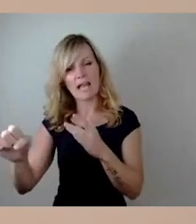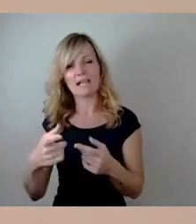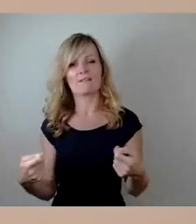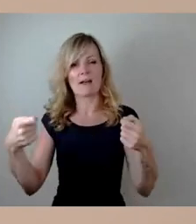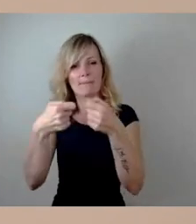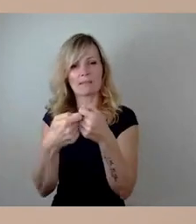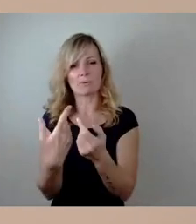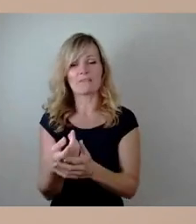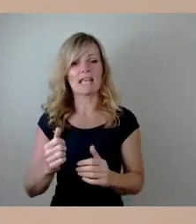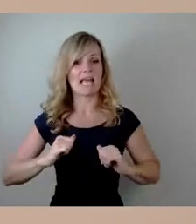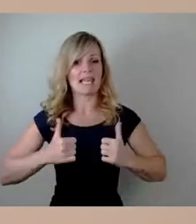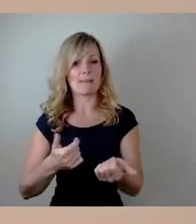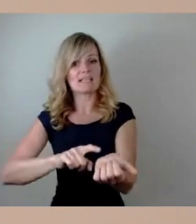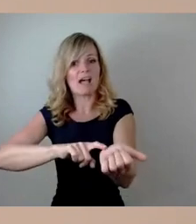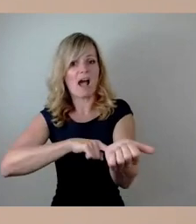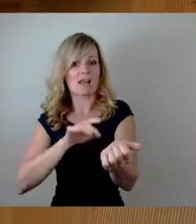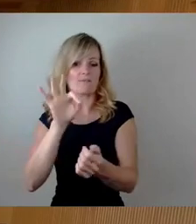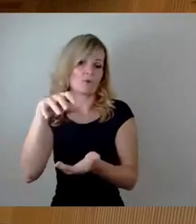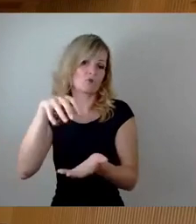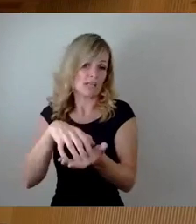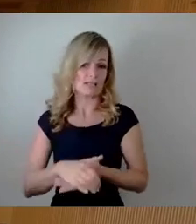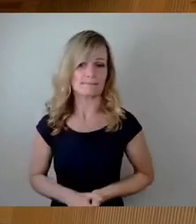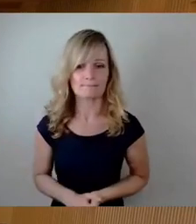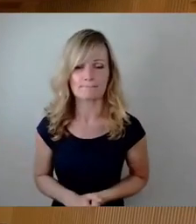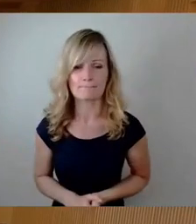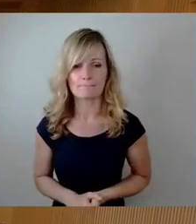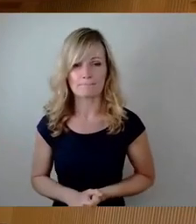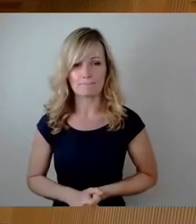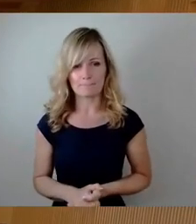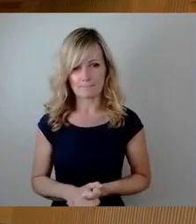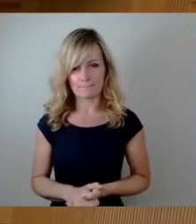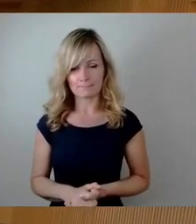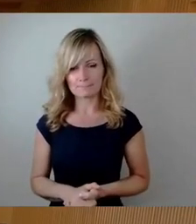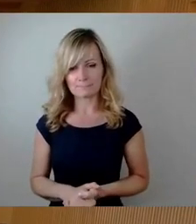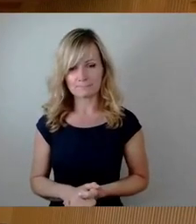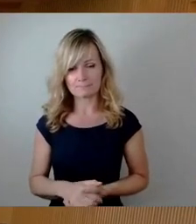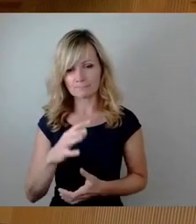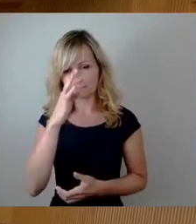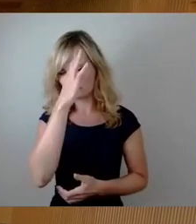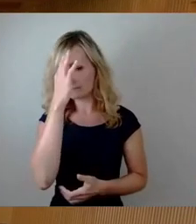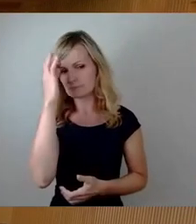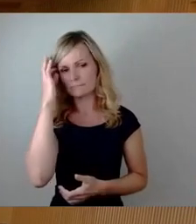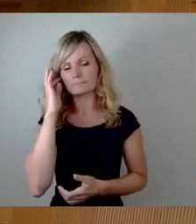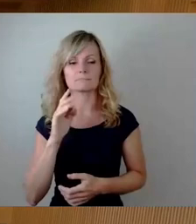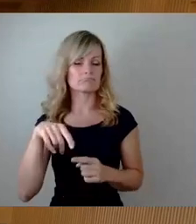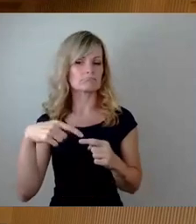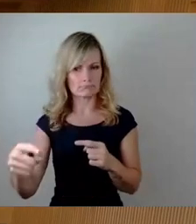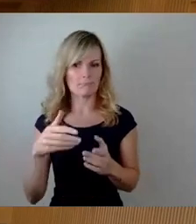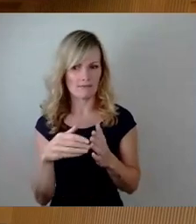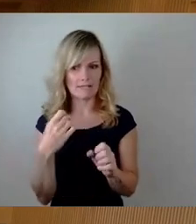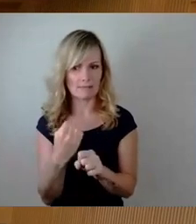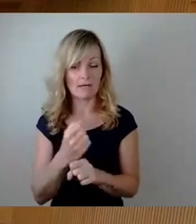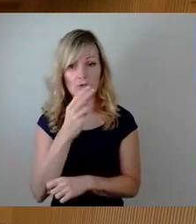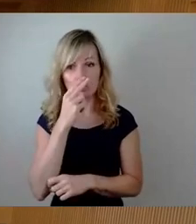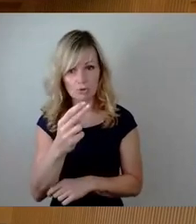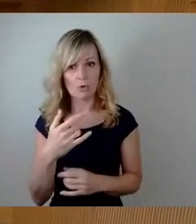Lebensader für diese Stadt ist. So, an dieser Stelle, bevor wir dann weitermachen und gucken, wie weit wir dann vielleicht noch